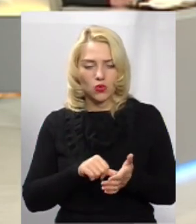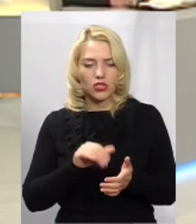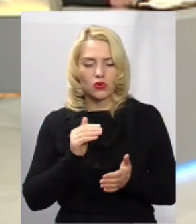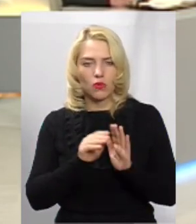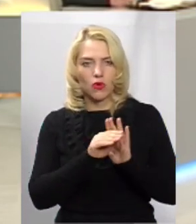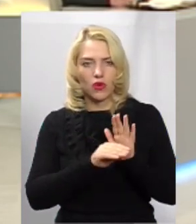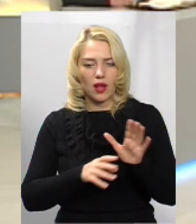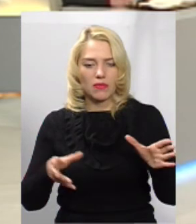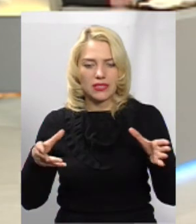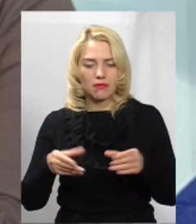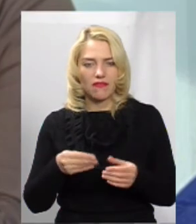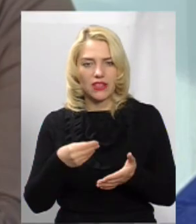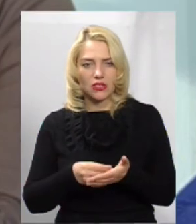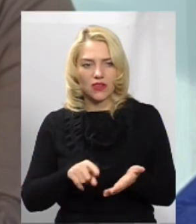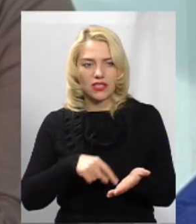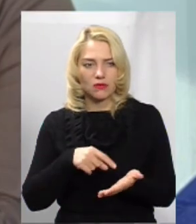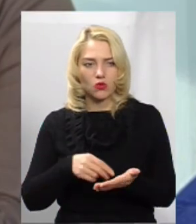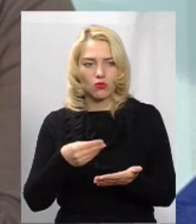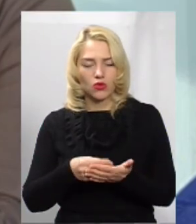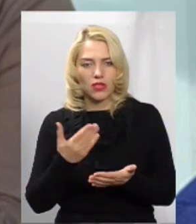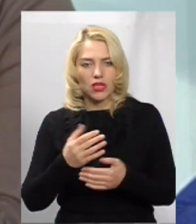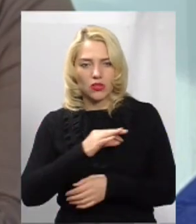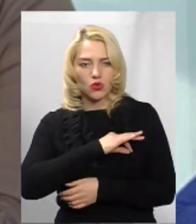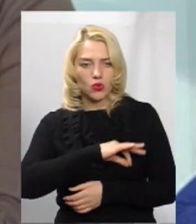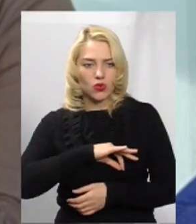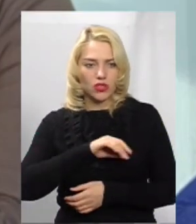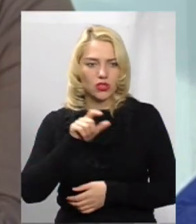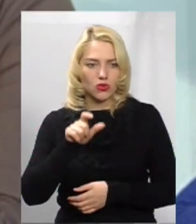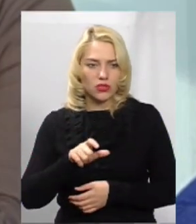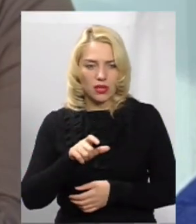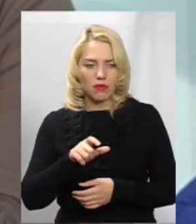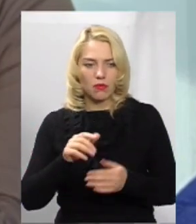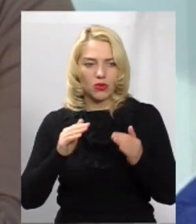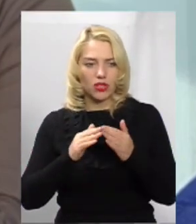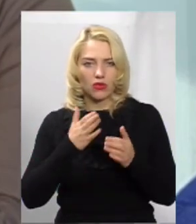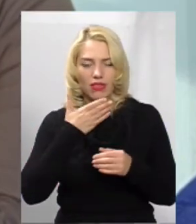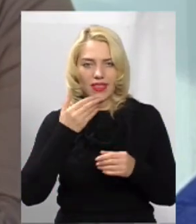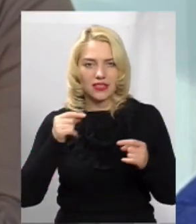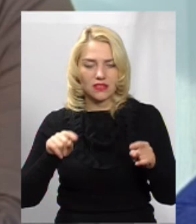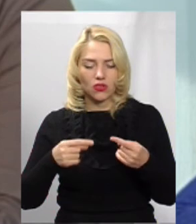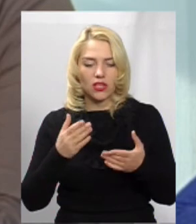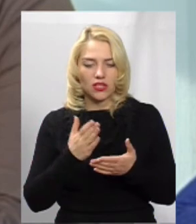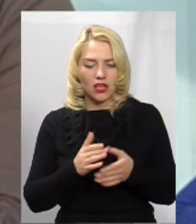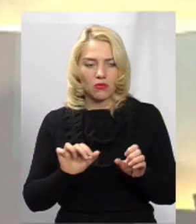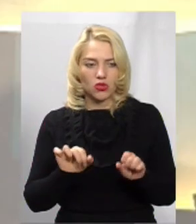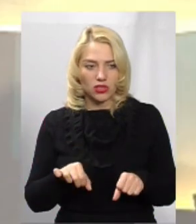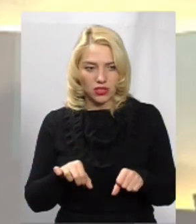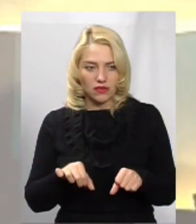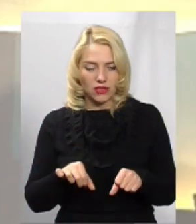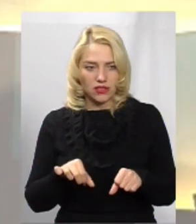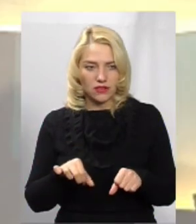співфінансування з міського бюджету, якщо юридична особа будинку не створена? Так, є можливість.